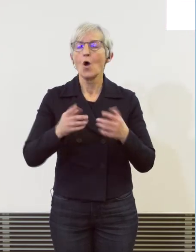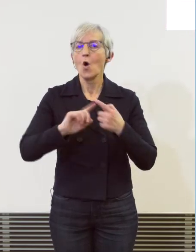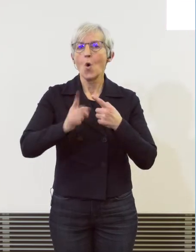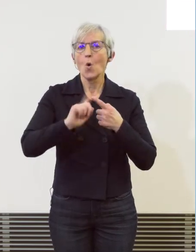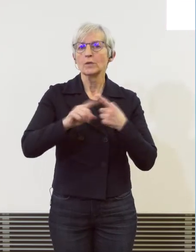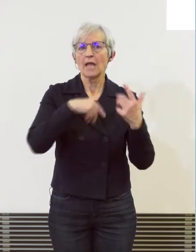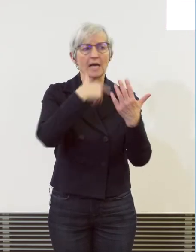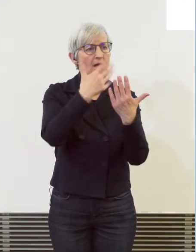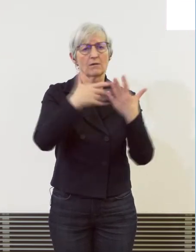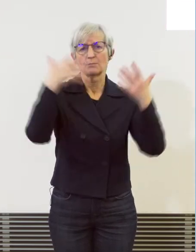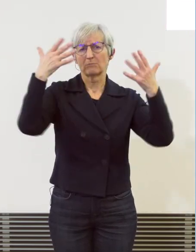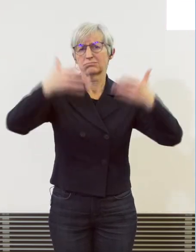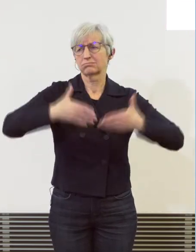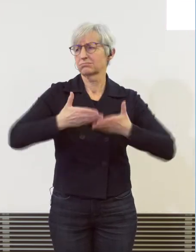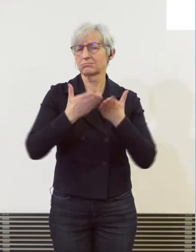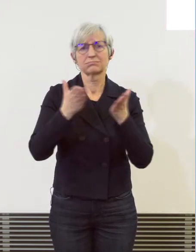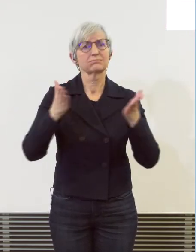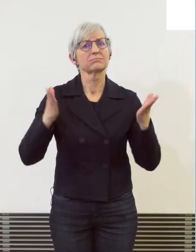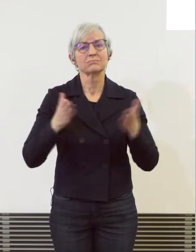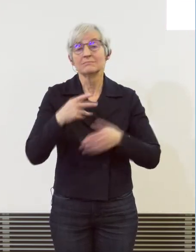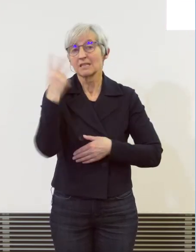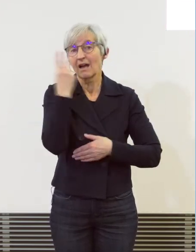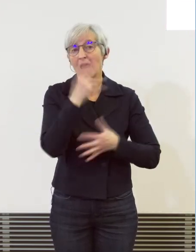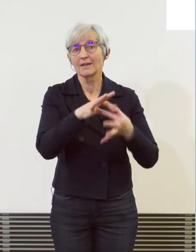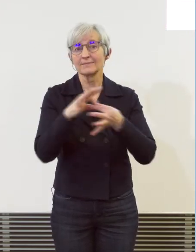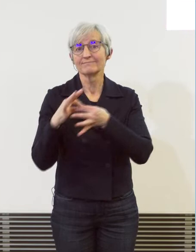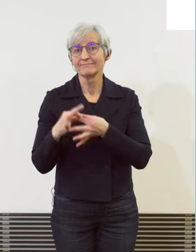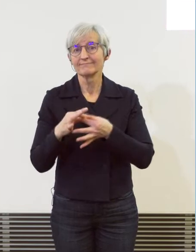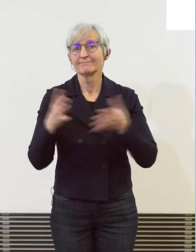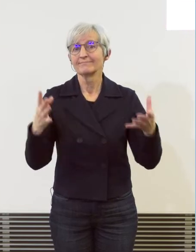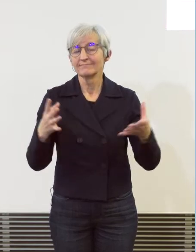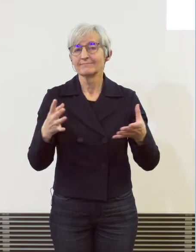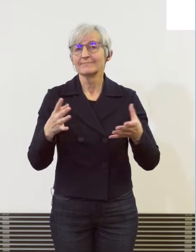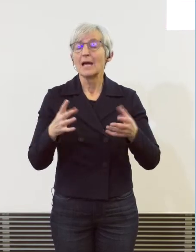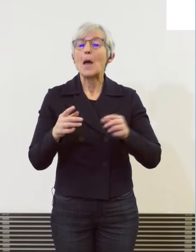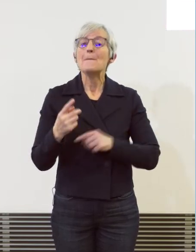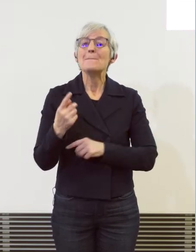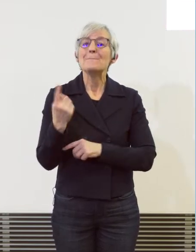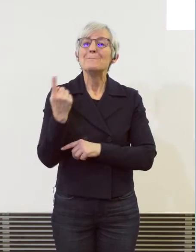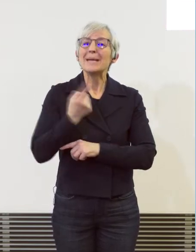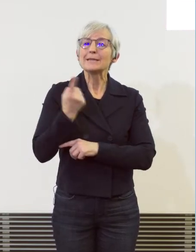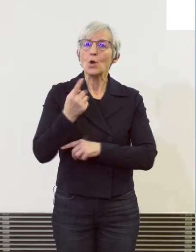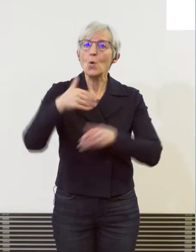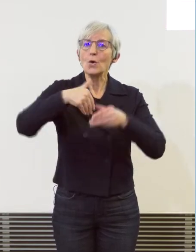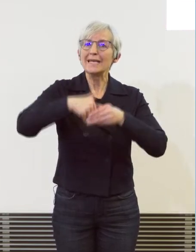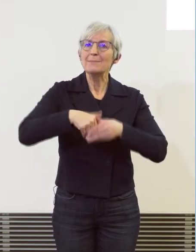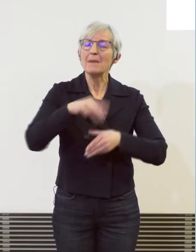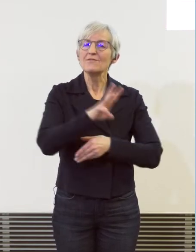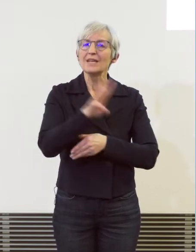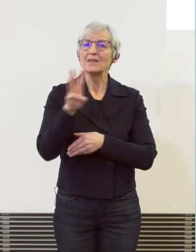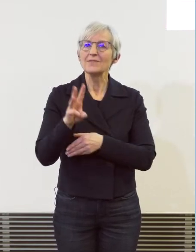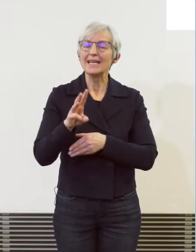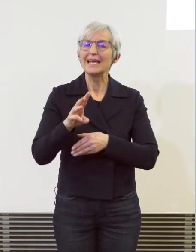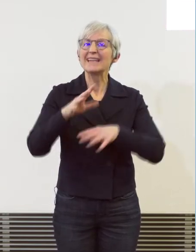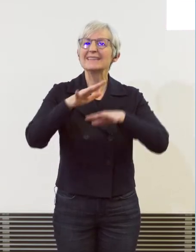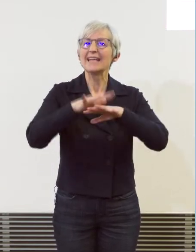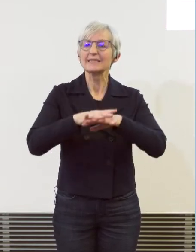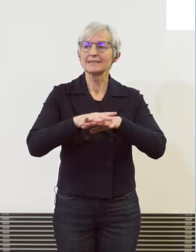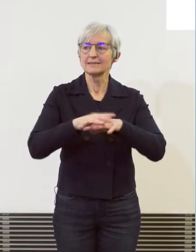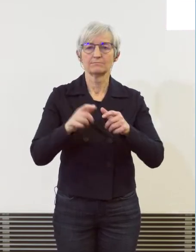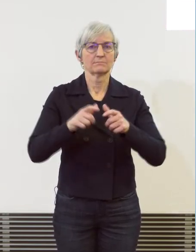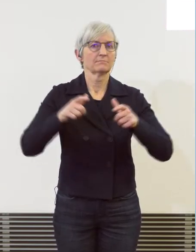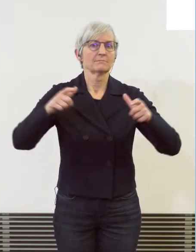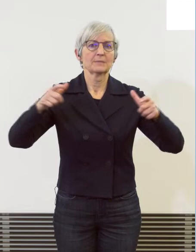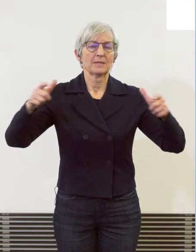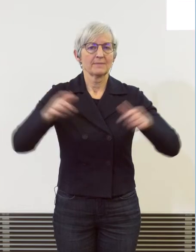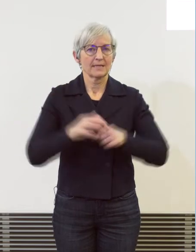Lebensbereichen ist klar, dass die Zunahme von Betreuungen im Netz für jeden Einzelnen von uns weiter fortsetzt. Digital